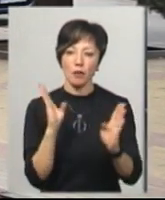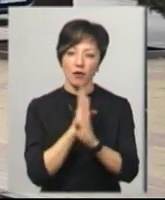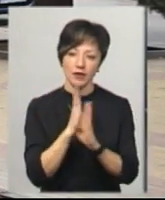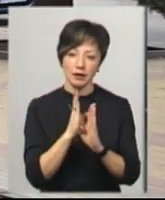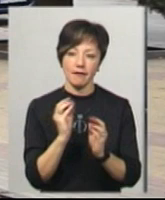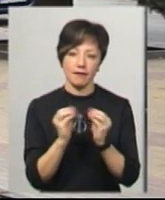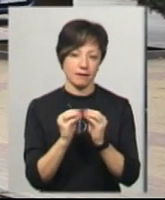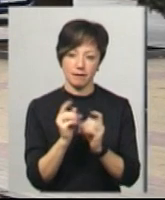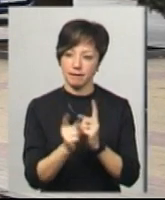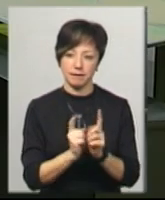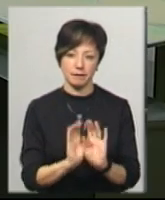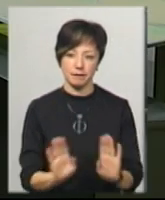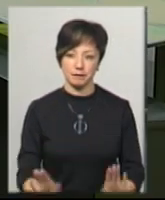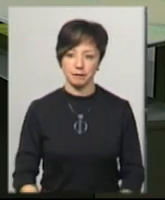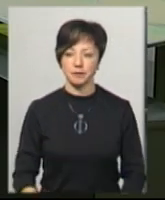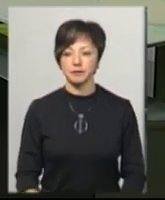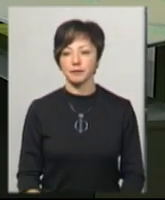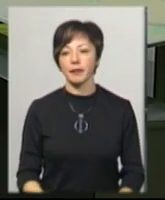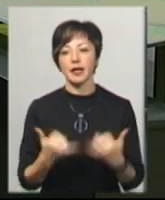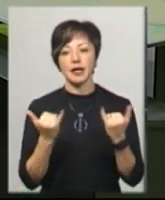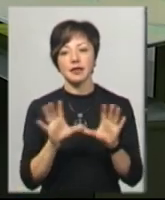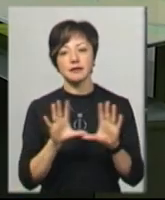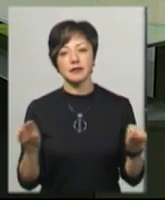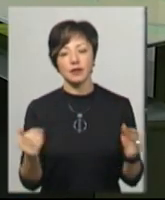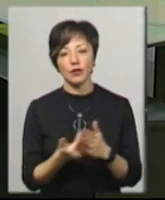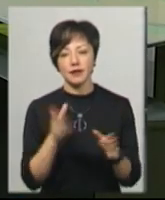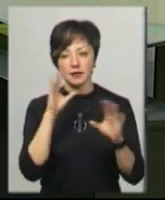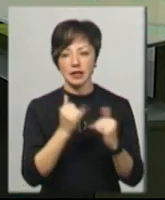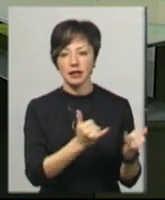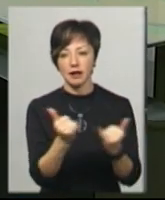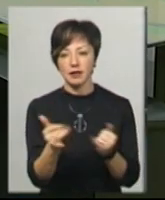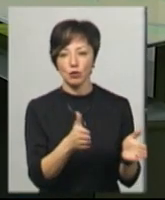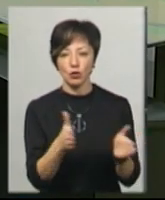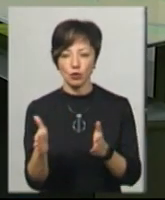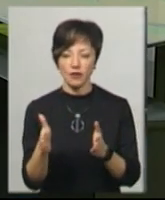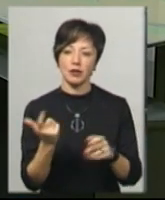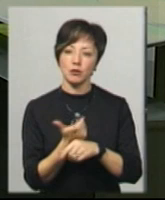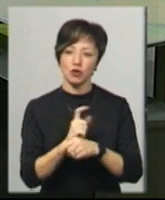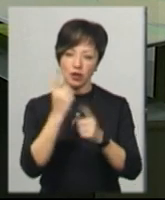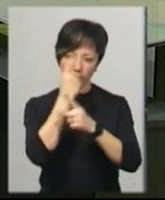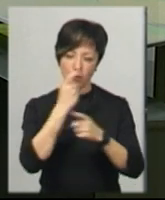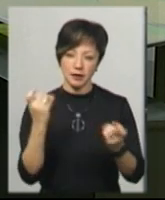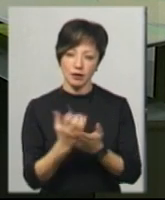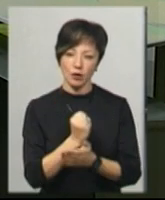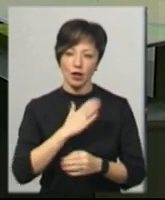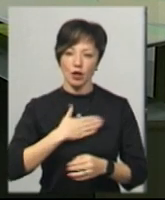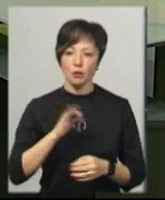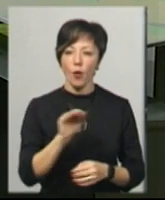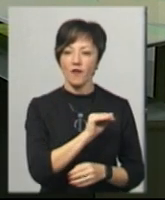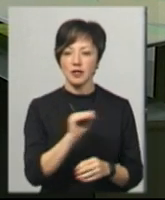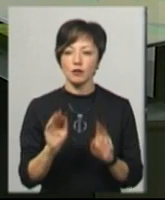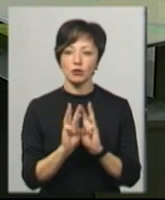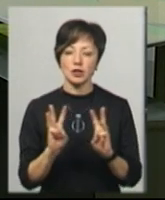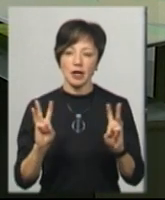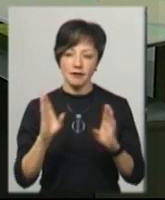суттєво не зміниться. Наразі це всі новини, які ми встигли для вас підготувати. Більше інформації знаходьте на нашому офіційному